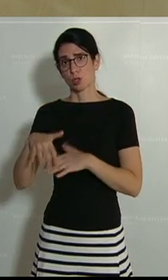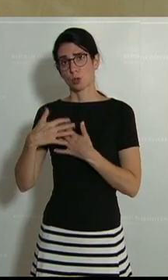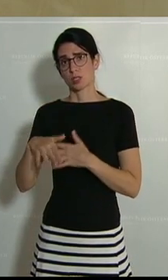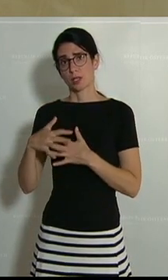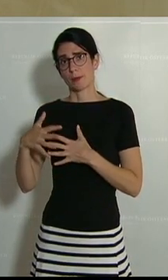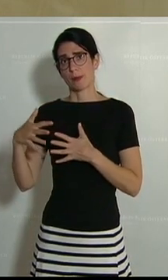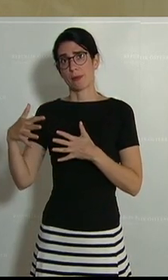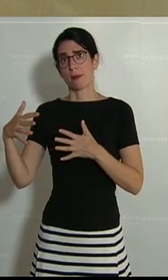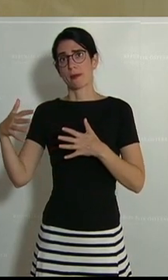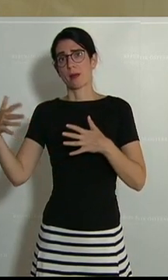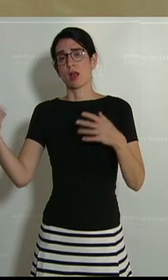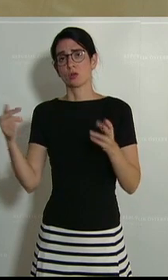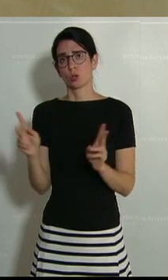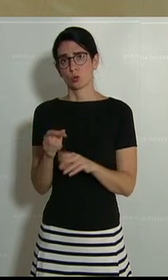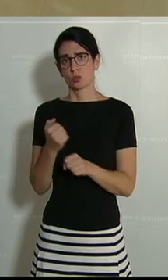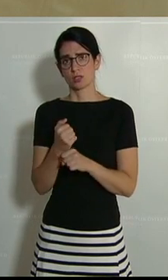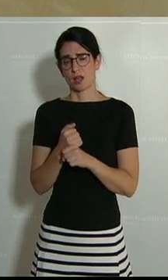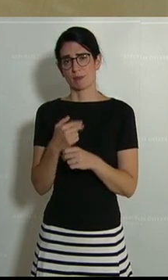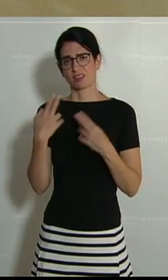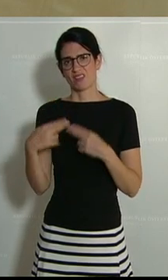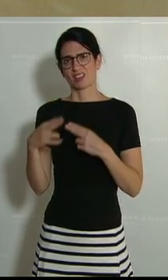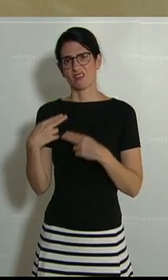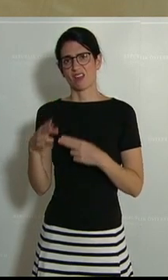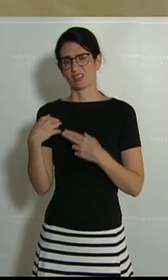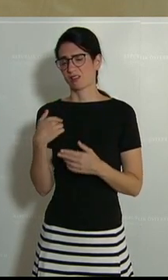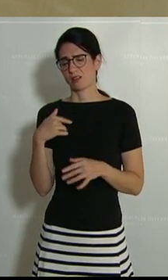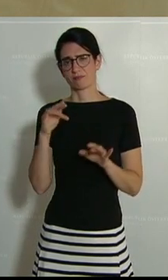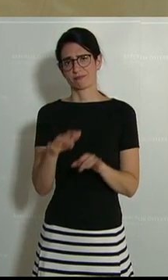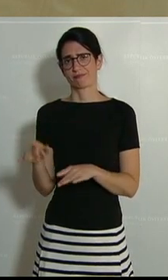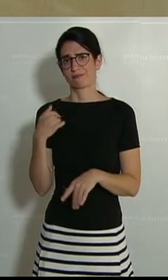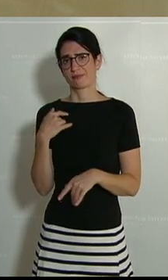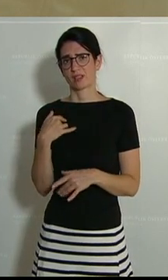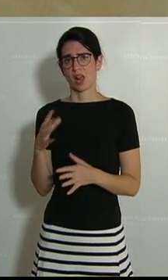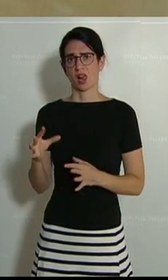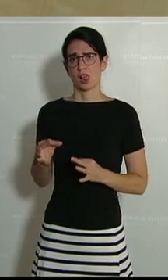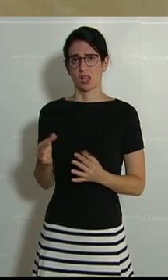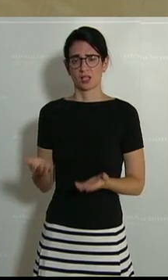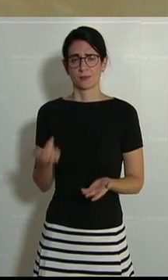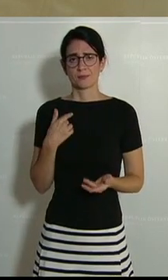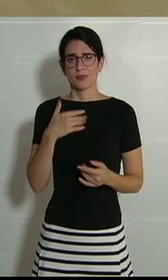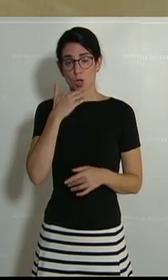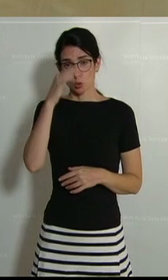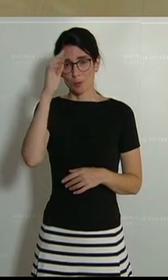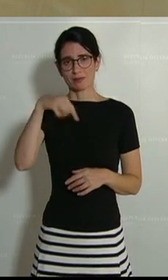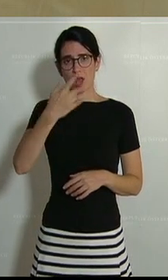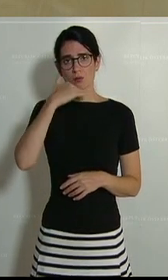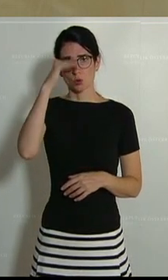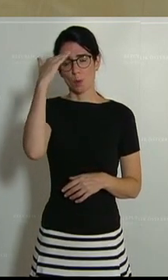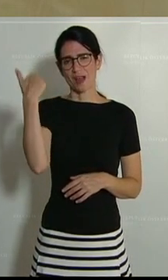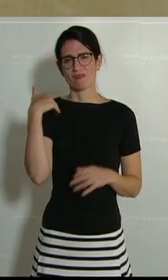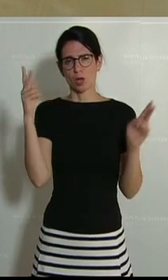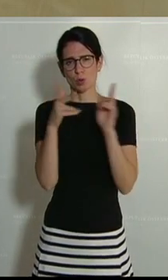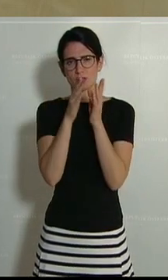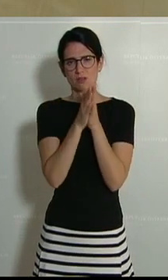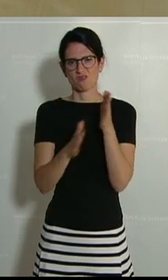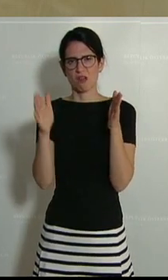inklusive Kurzarbeit, uns auch weiter begleiten. Und wir hatten ja jetzt im Sommer und nach dem Sommer eine kurze